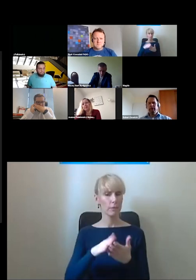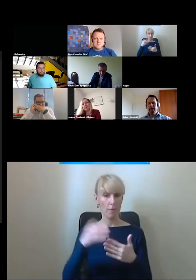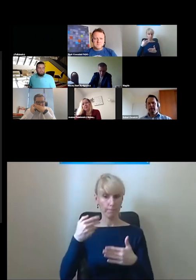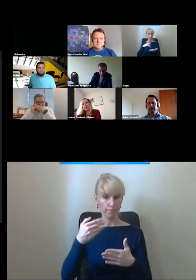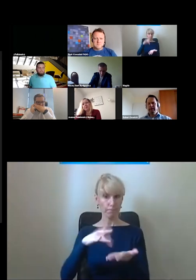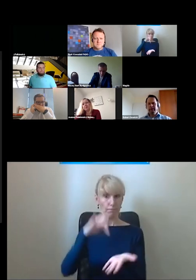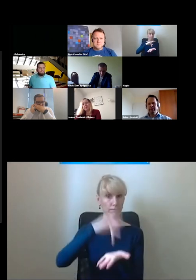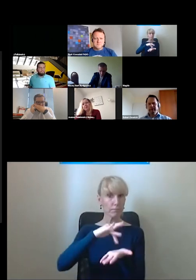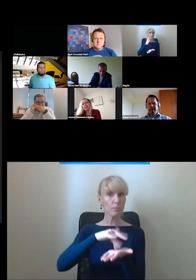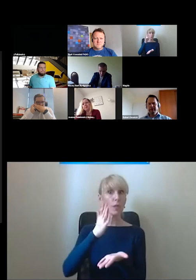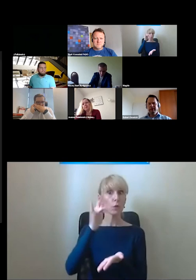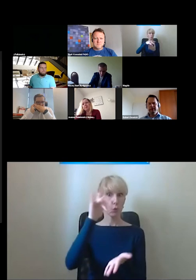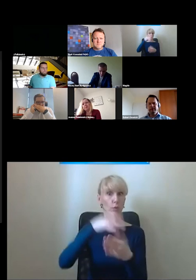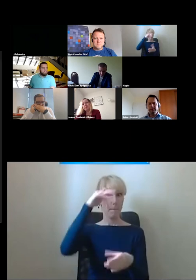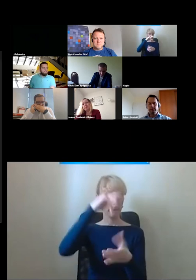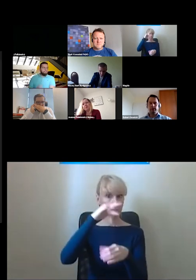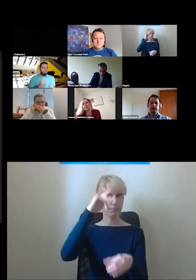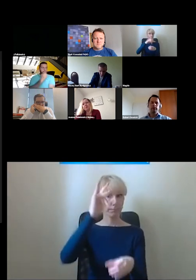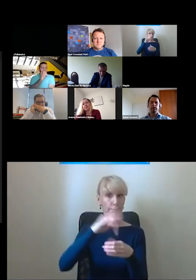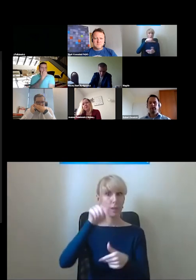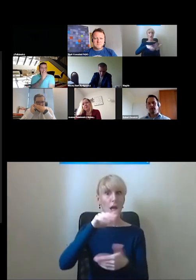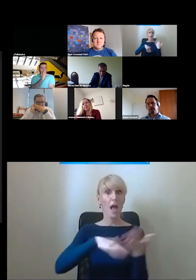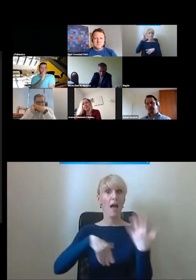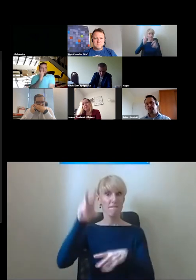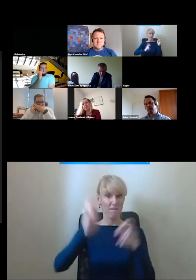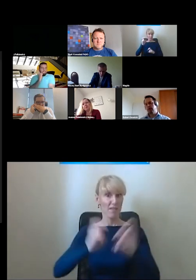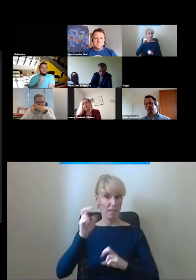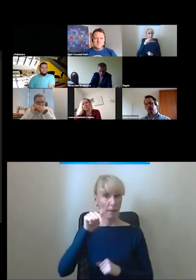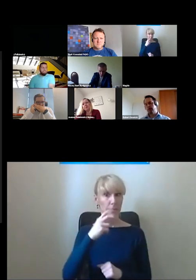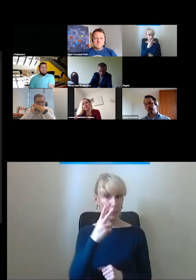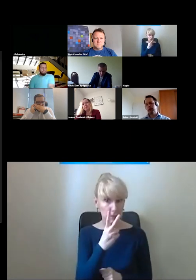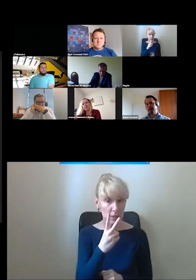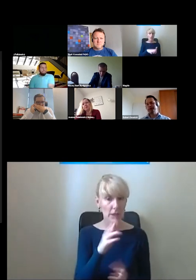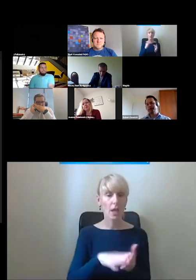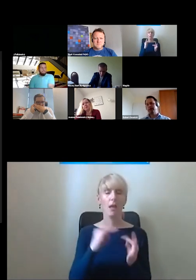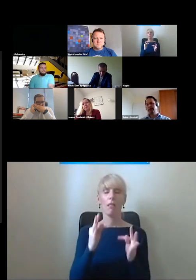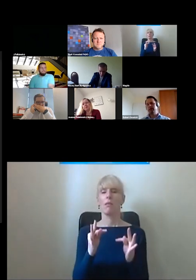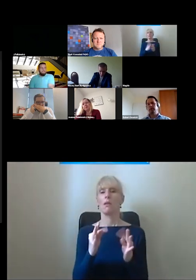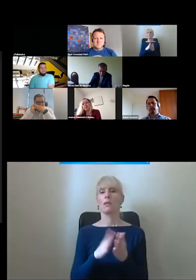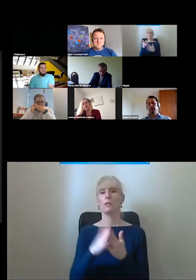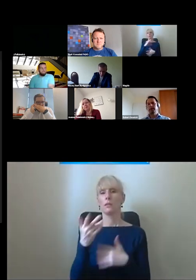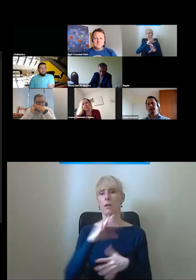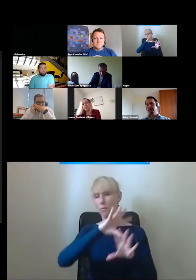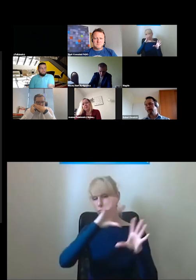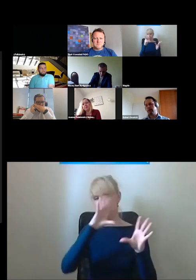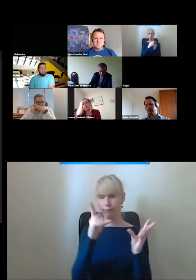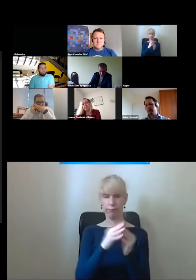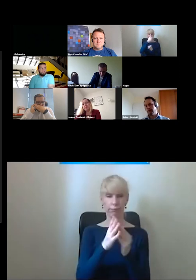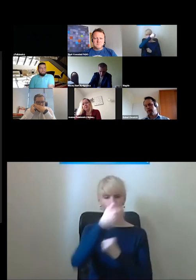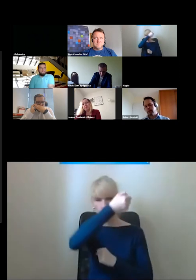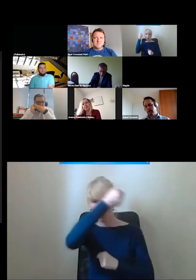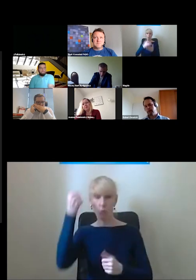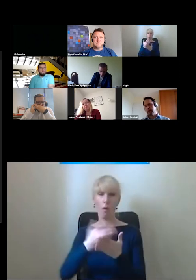dwóch stron żeby pokazać że wchodząc do windy która jest srebrna szklana a